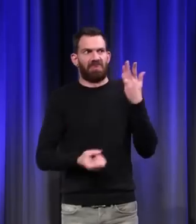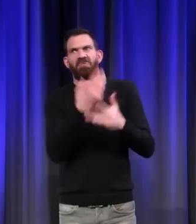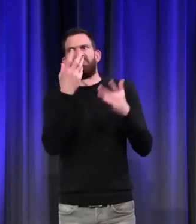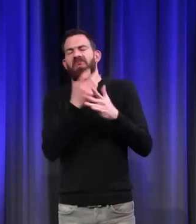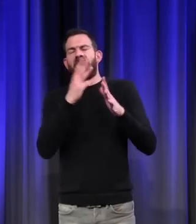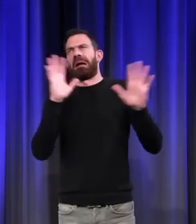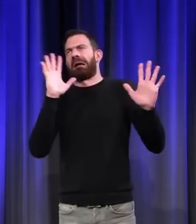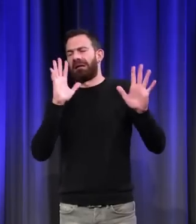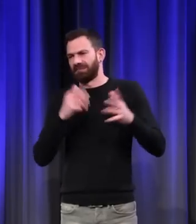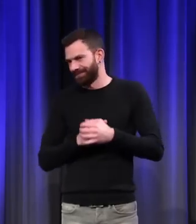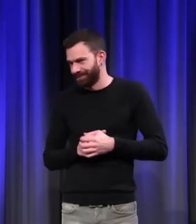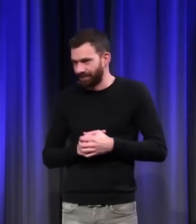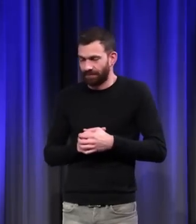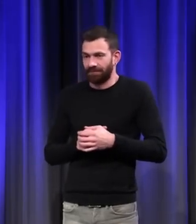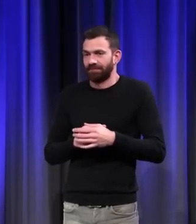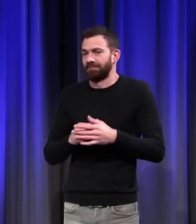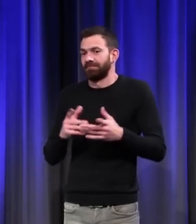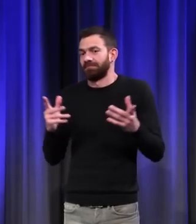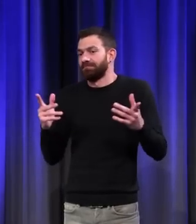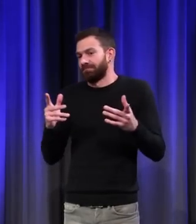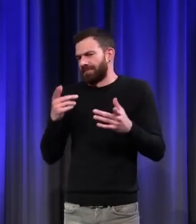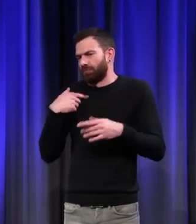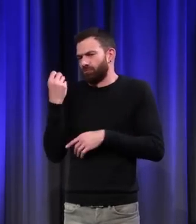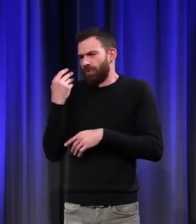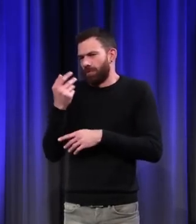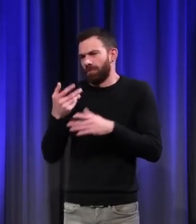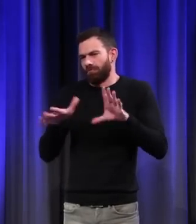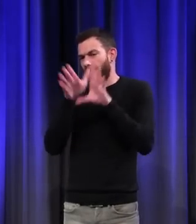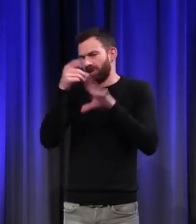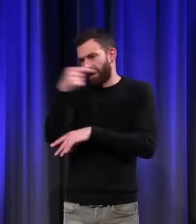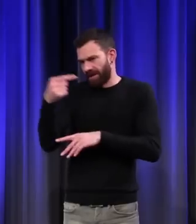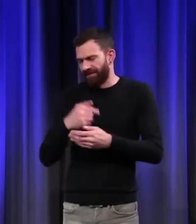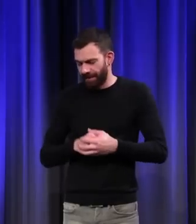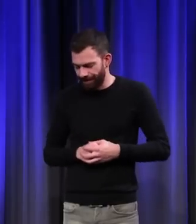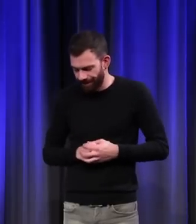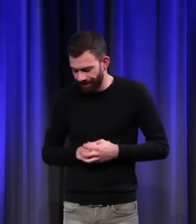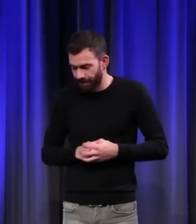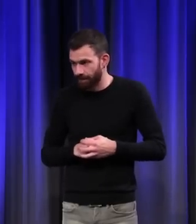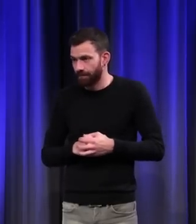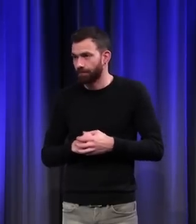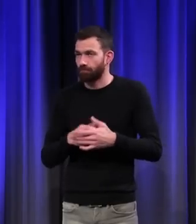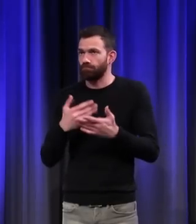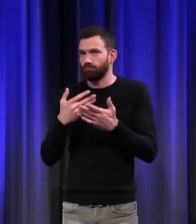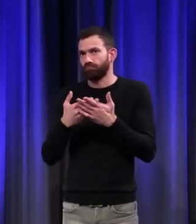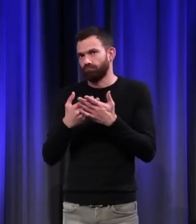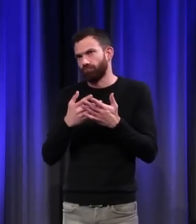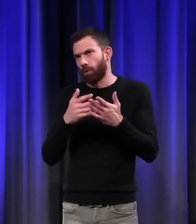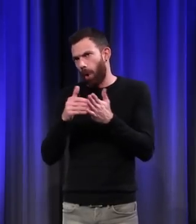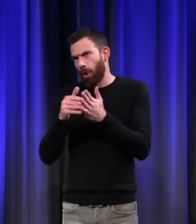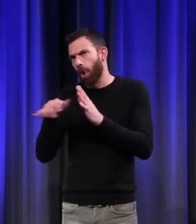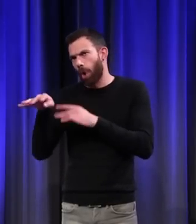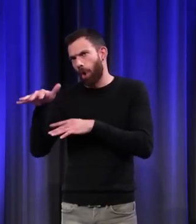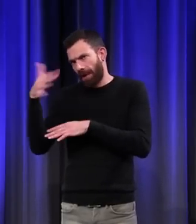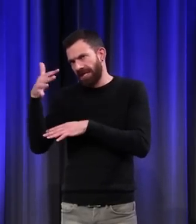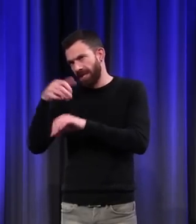énorme. Ce n pas laudatif, c'est péjoratif. Et ça ne va durer longtemps. au 15e siècle